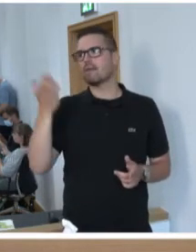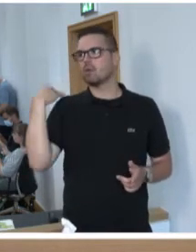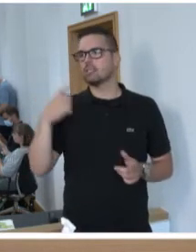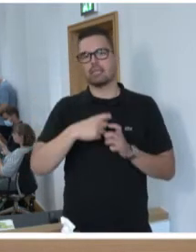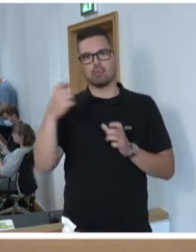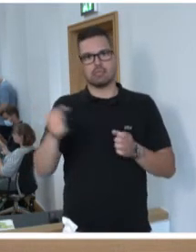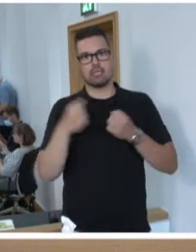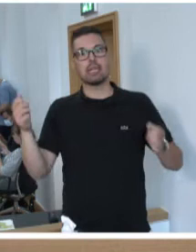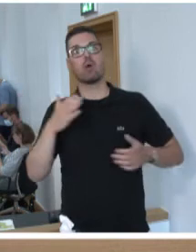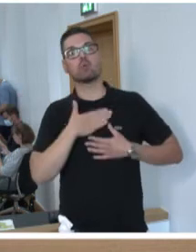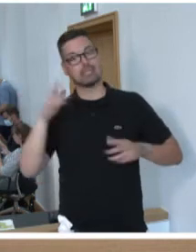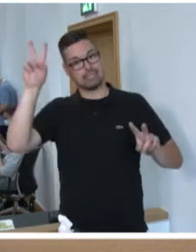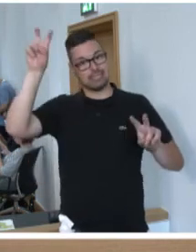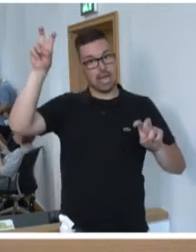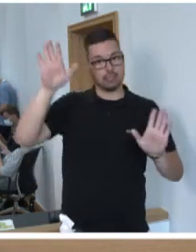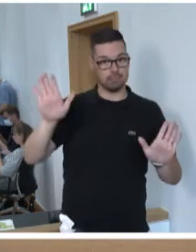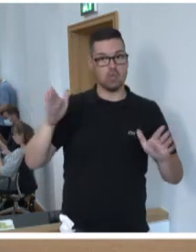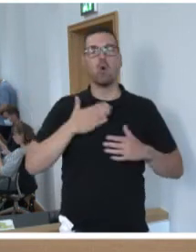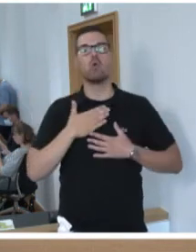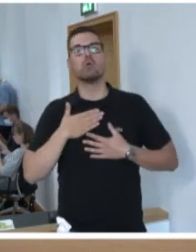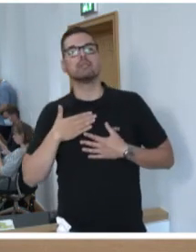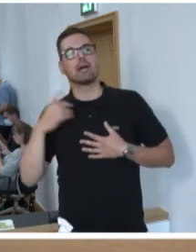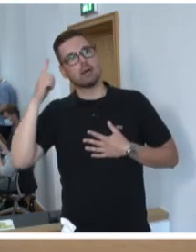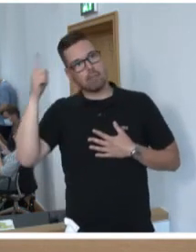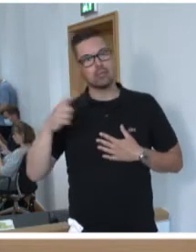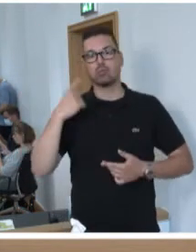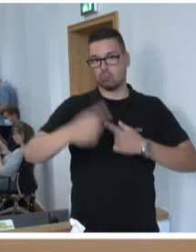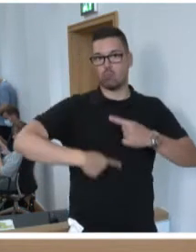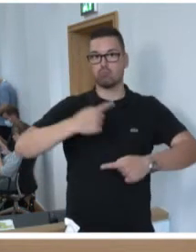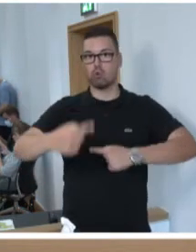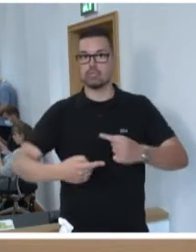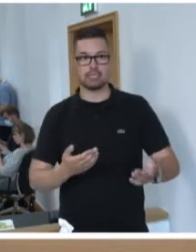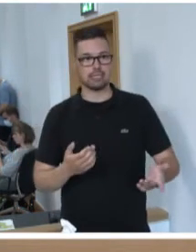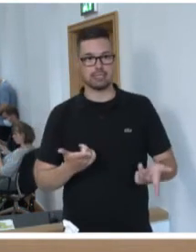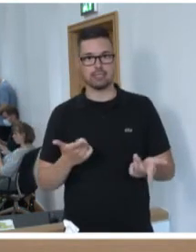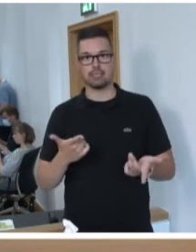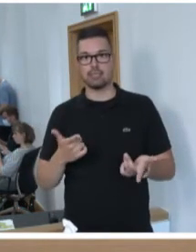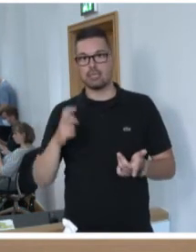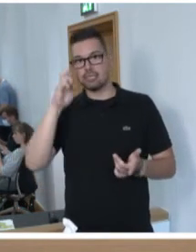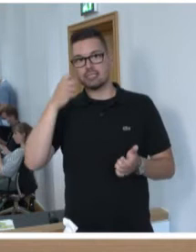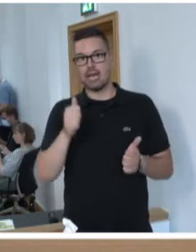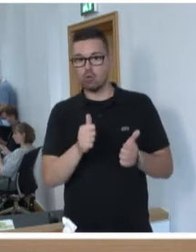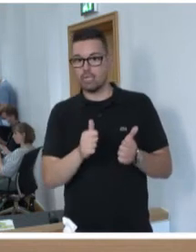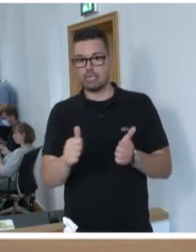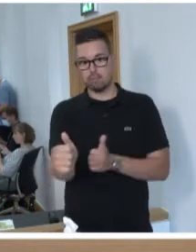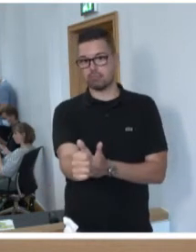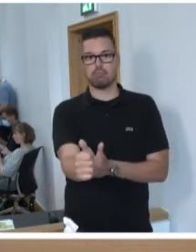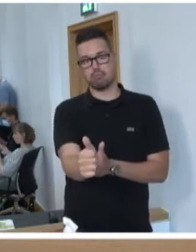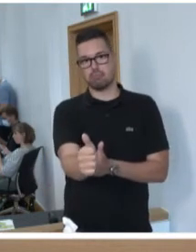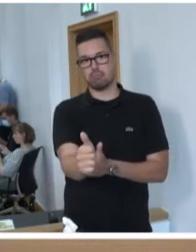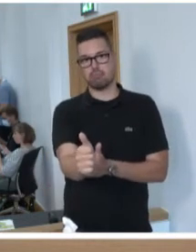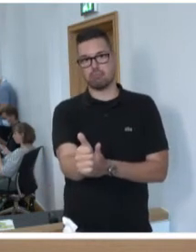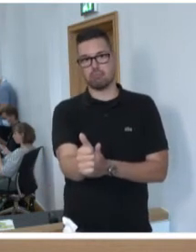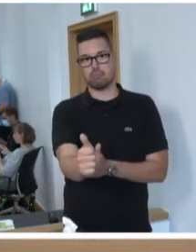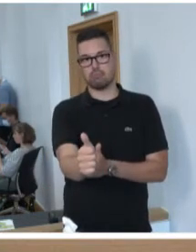Nach unserer Zitat, nach unserer Auffassung hat in diesem Prozess der beiden Standorte Saarlouis die Nase deutlich vorne. Oder